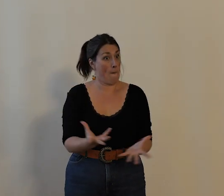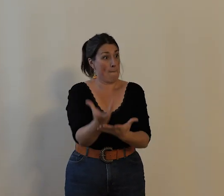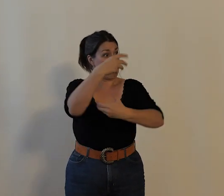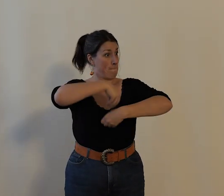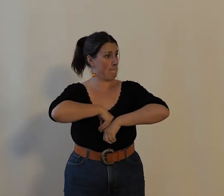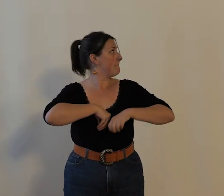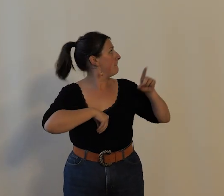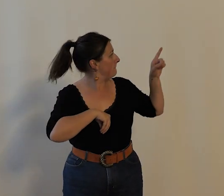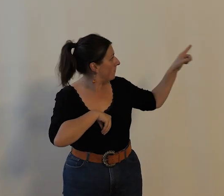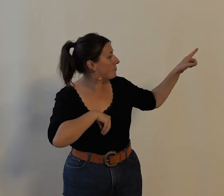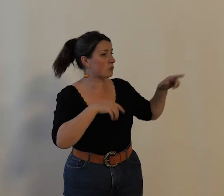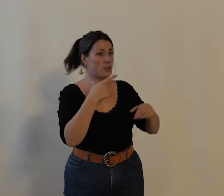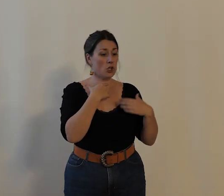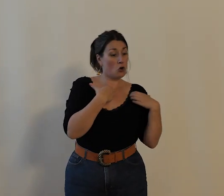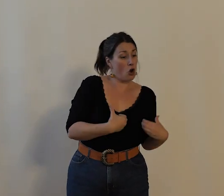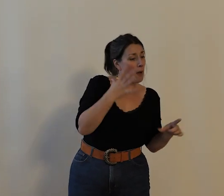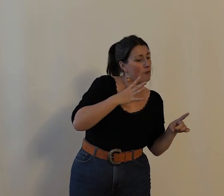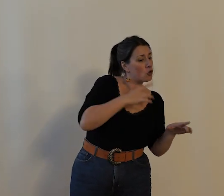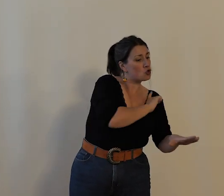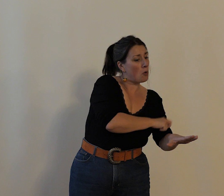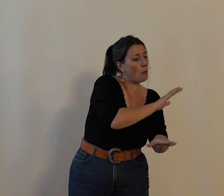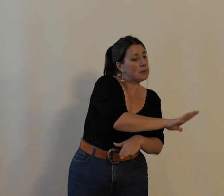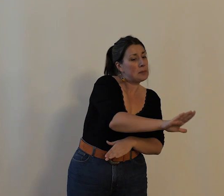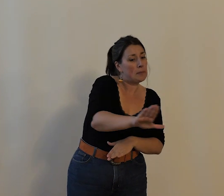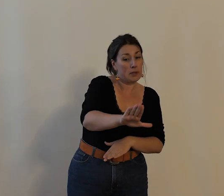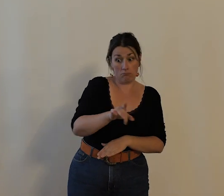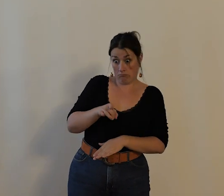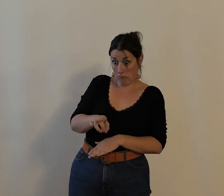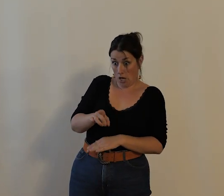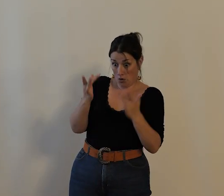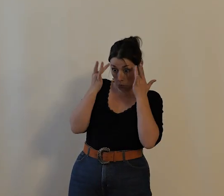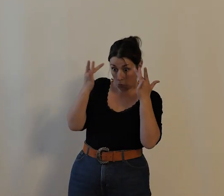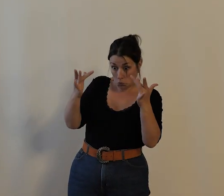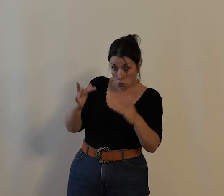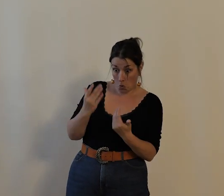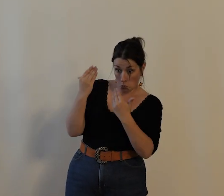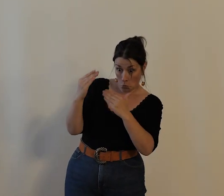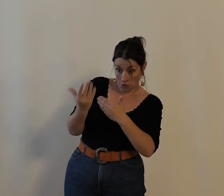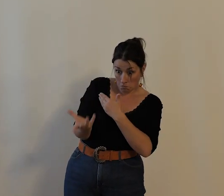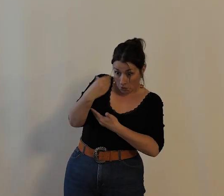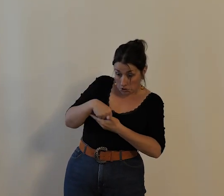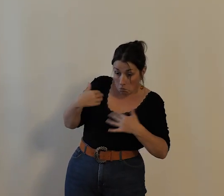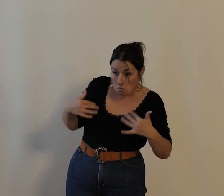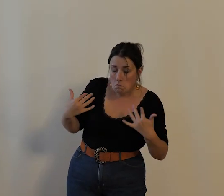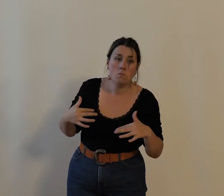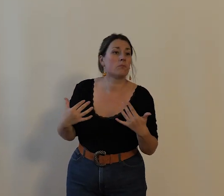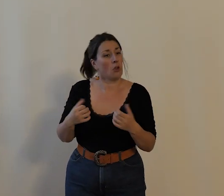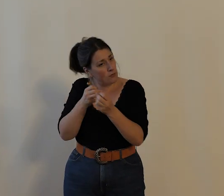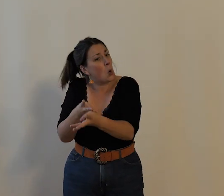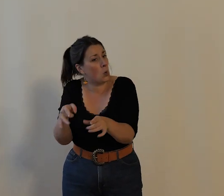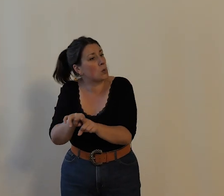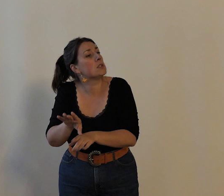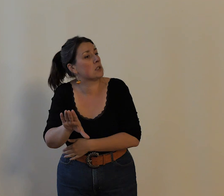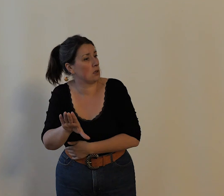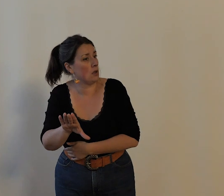qui la différencient avec les autres clubs plus anciens dont la vocation est plurement sportive le but de l'association est strictement lié